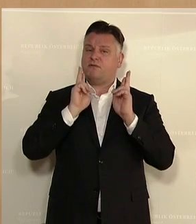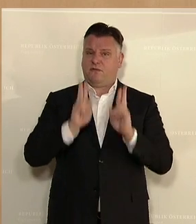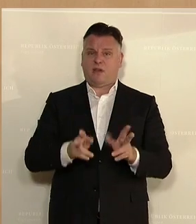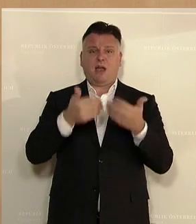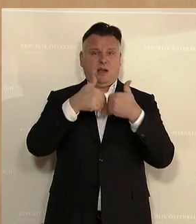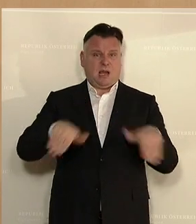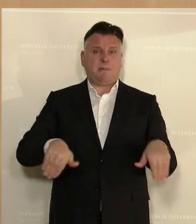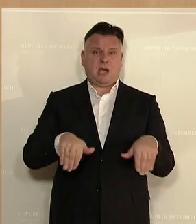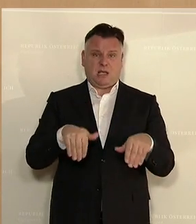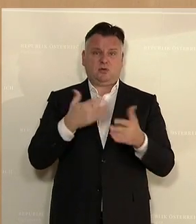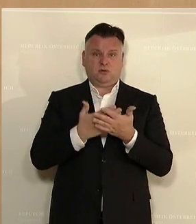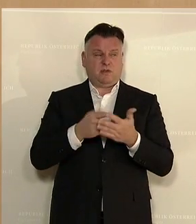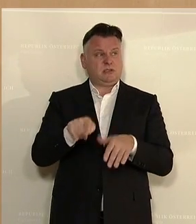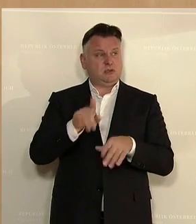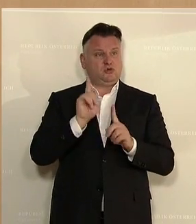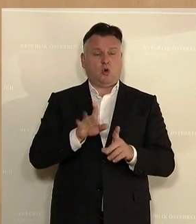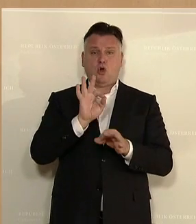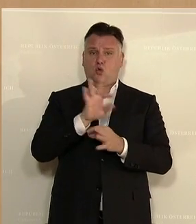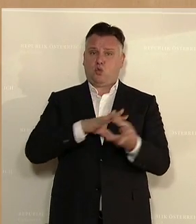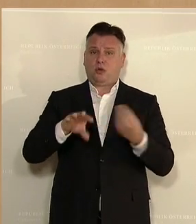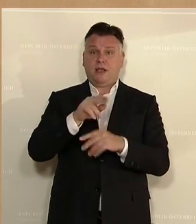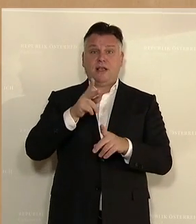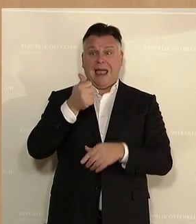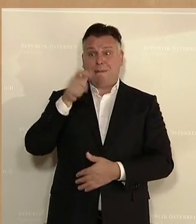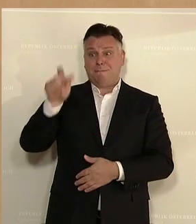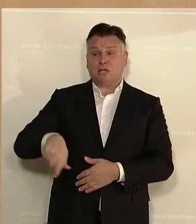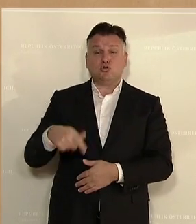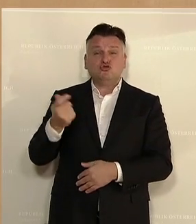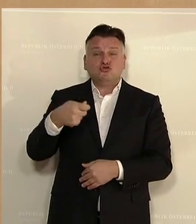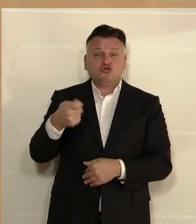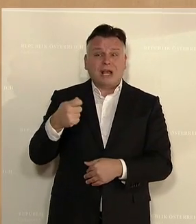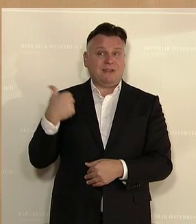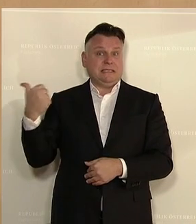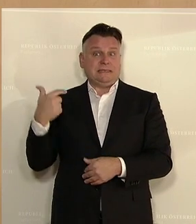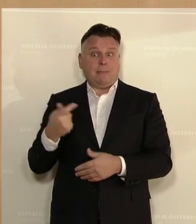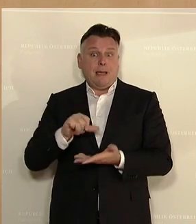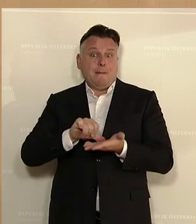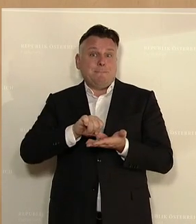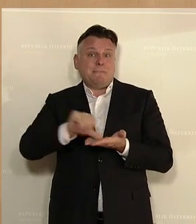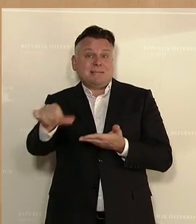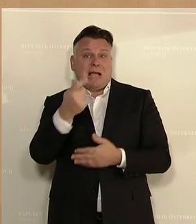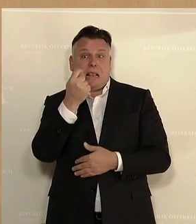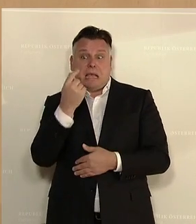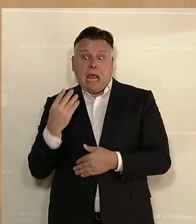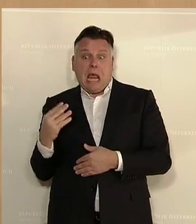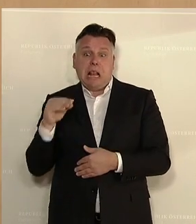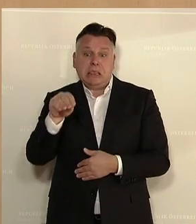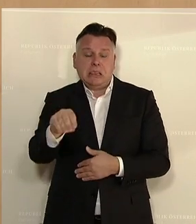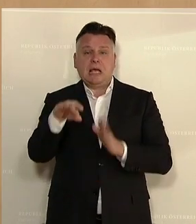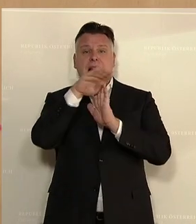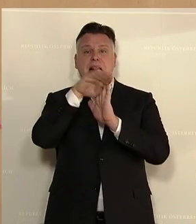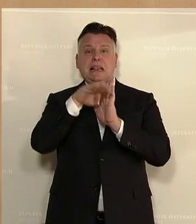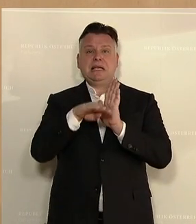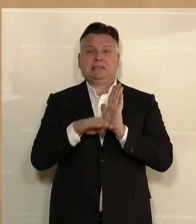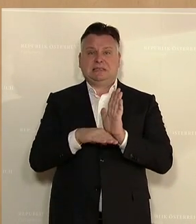Gesetz auch gut anwendbar ist. Da sollte jemand bestraft werden, der sich einkauft, der aus unlauteren Mitteln auf eine Liste kommen will. Aber es